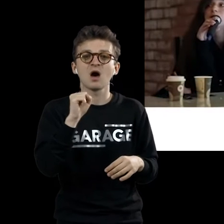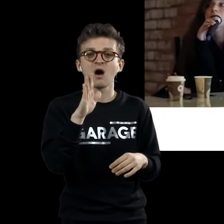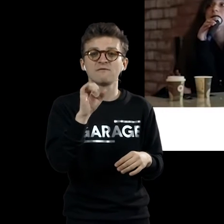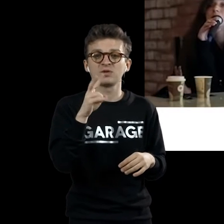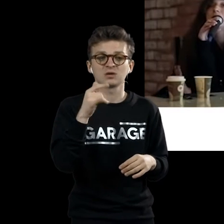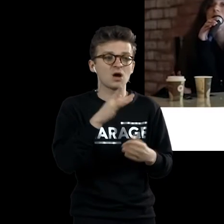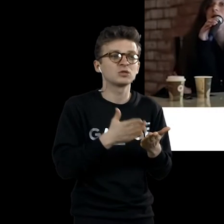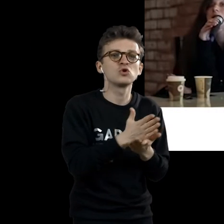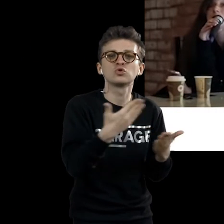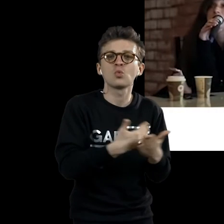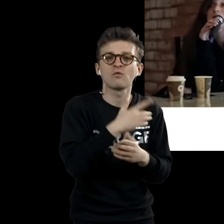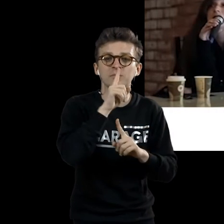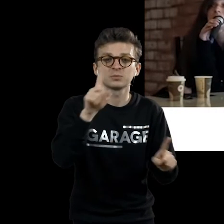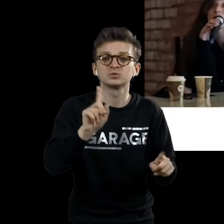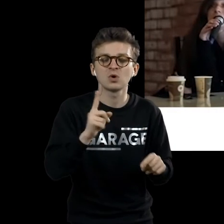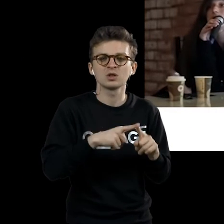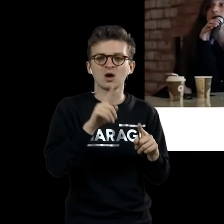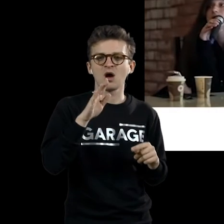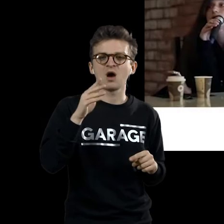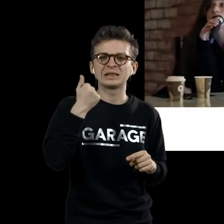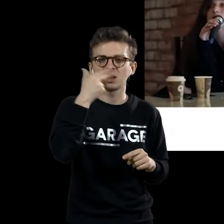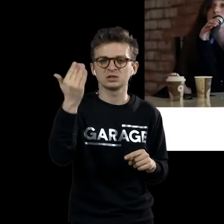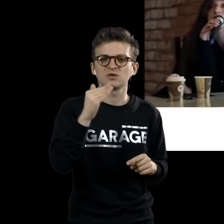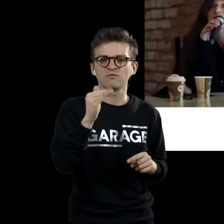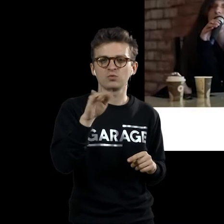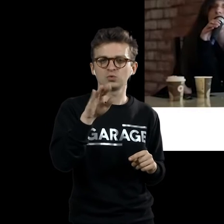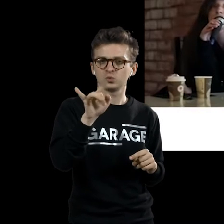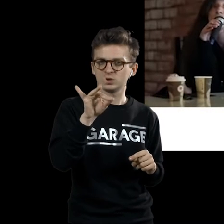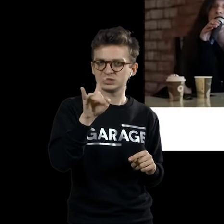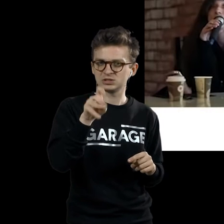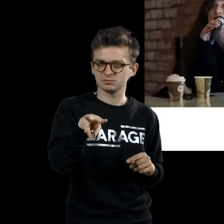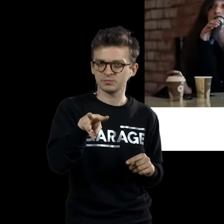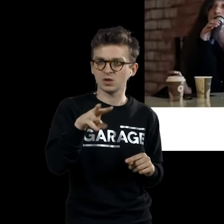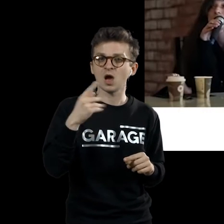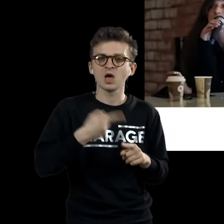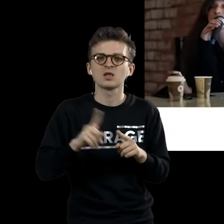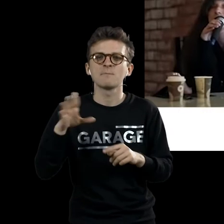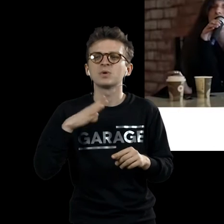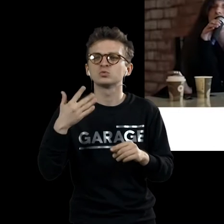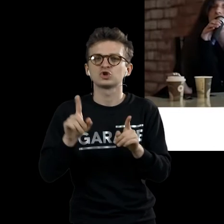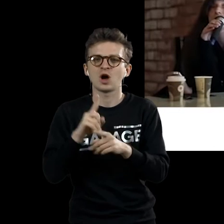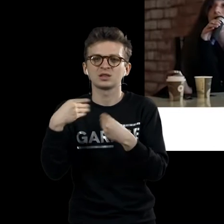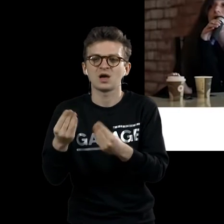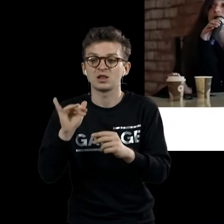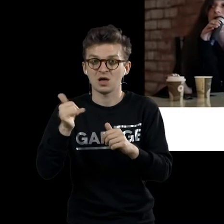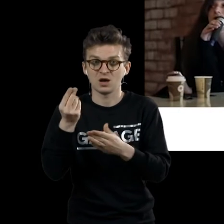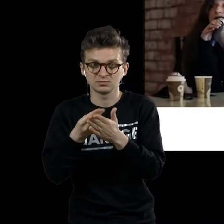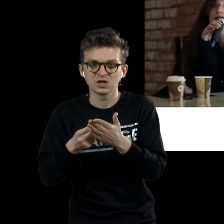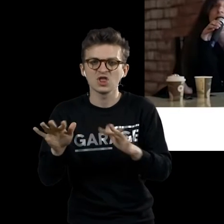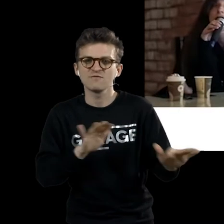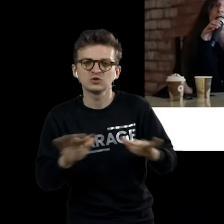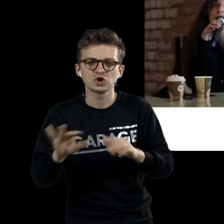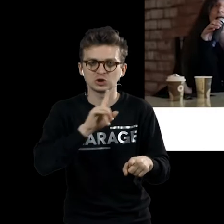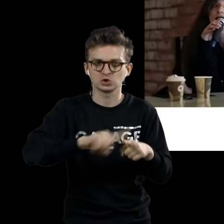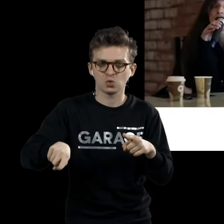неким новым направлением авангардным был итальянский футуризм. Итальянский футуризм, который в живописи как раз пытался передать движение и